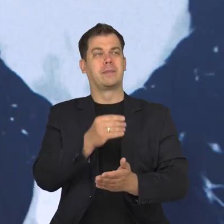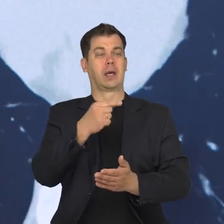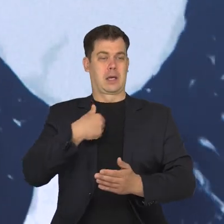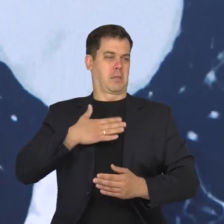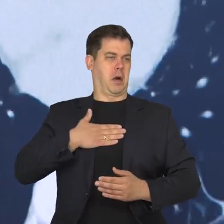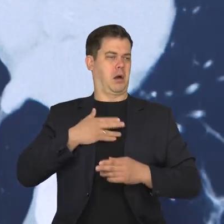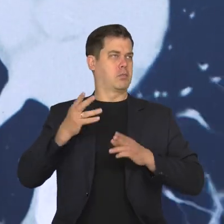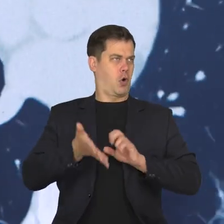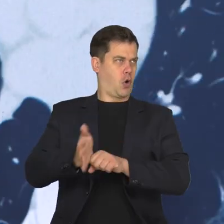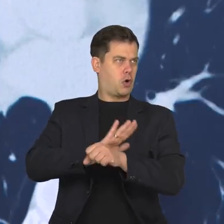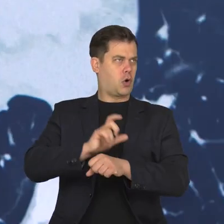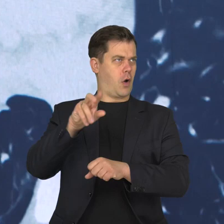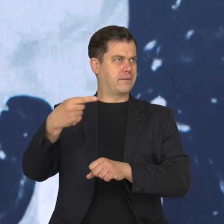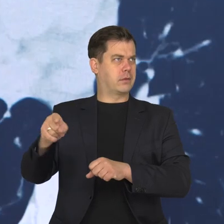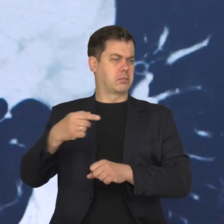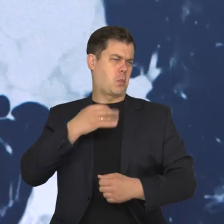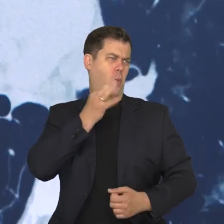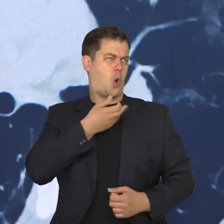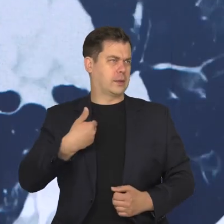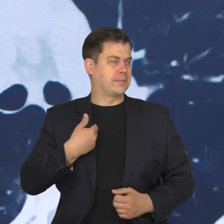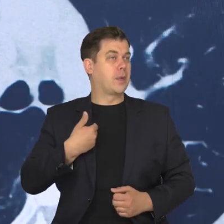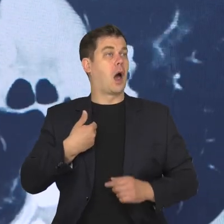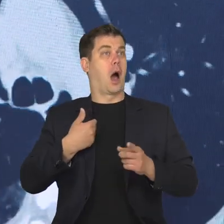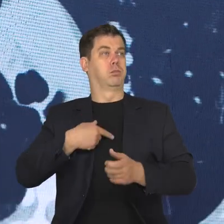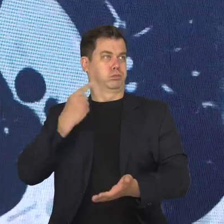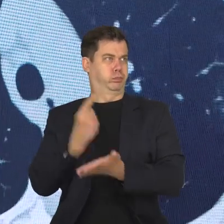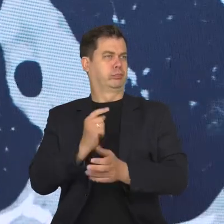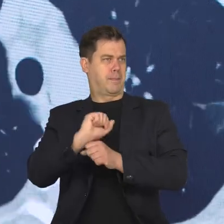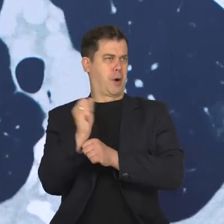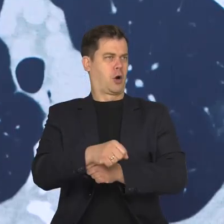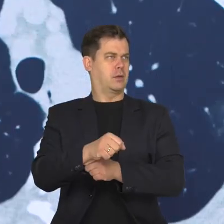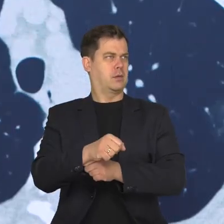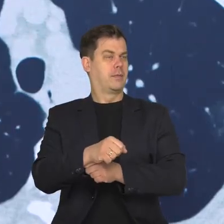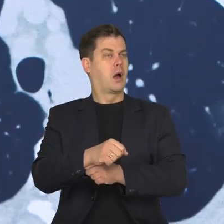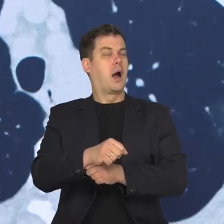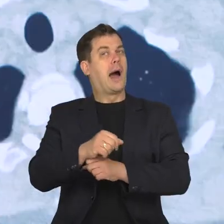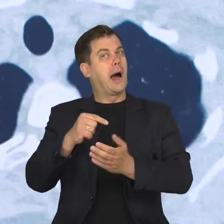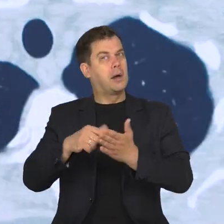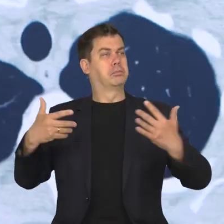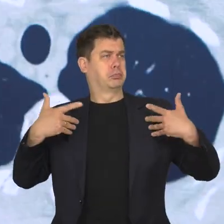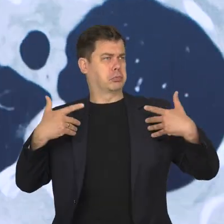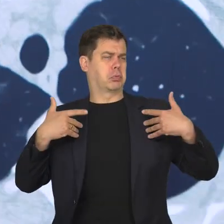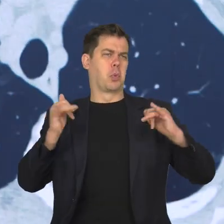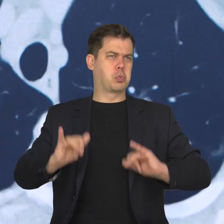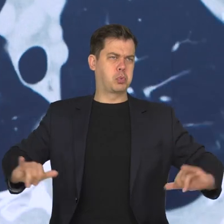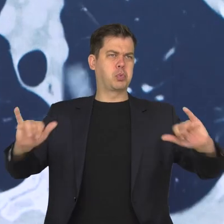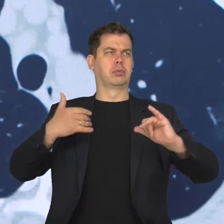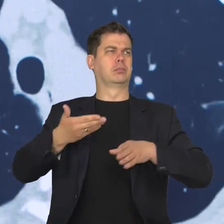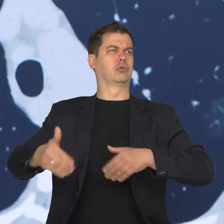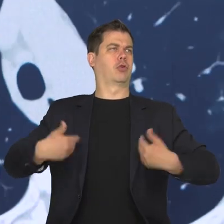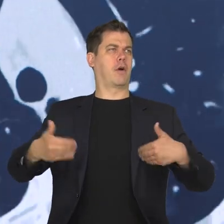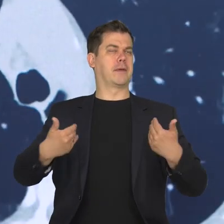dotknęła mnie taka choroba, nawet jako młodą osobę, ale udało mi się ją zwalczyć. Przeżyłem tą chorobę,